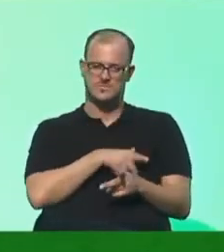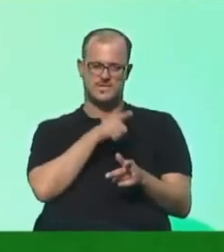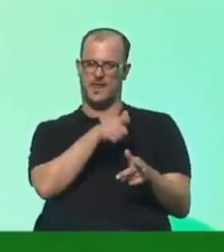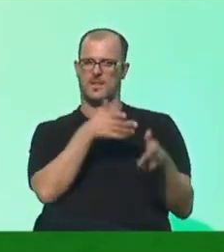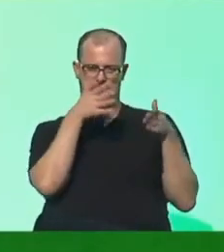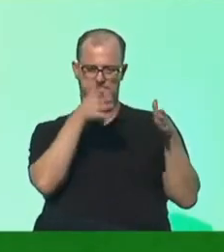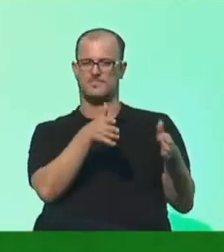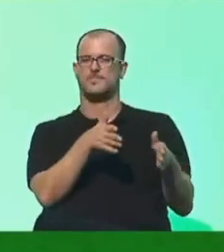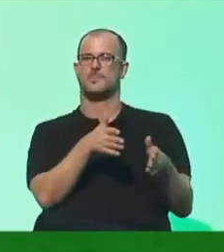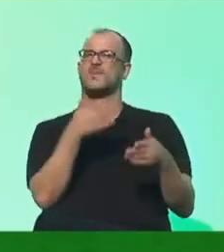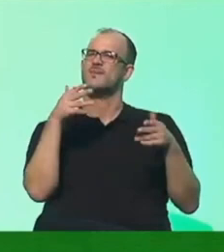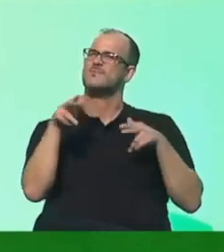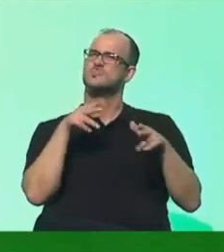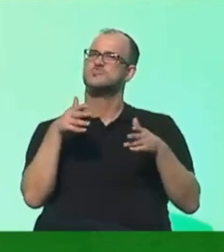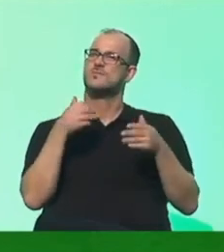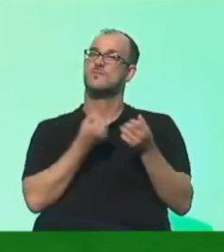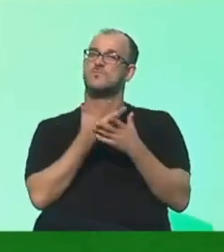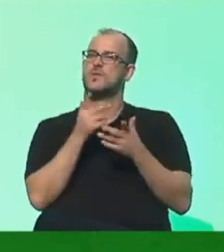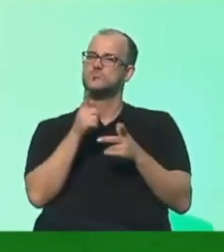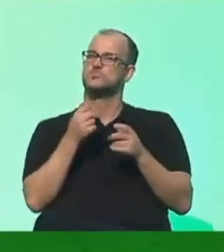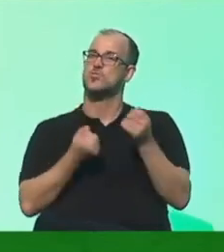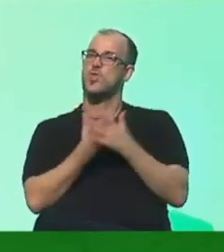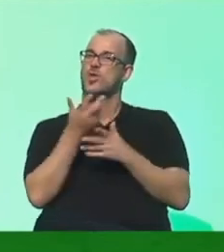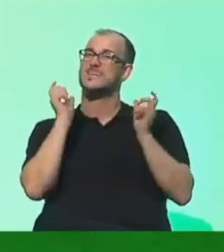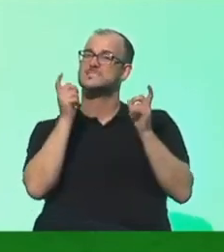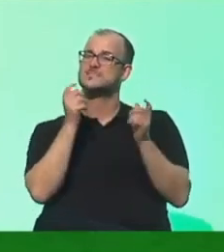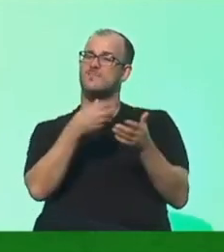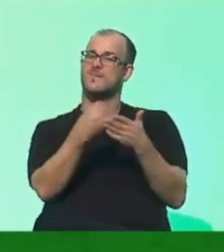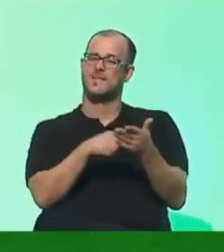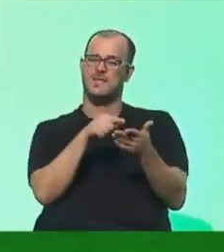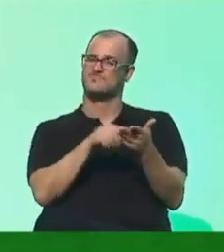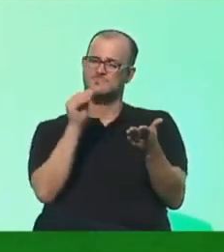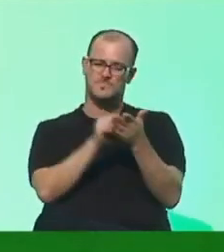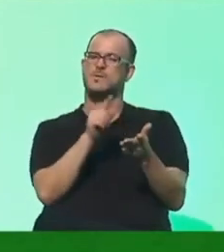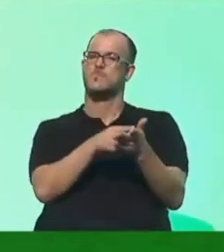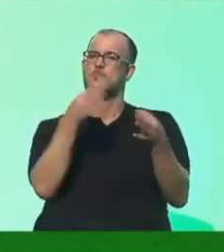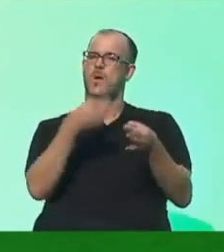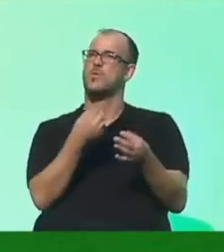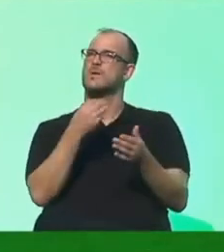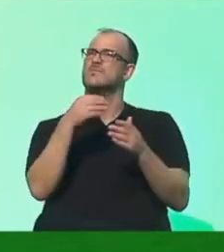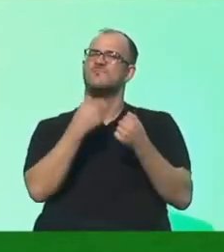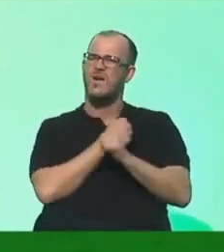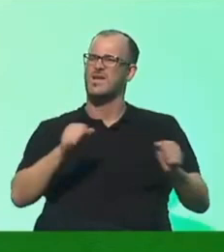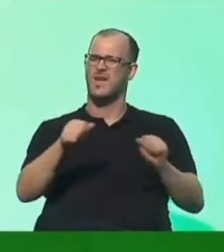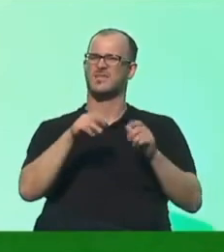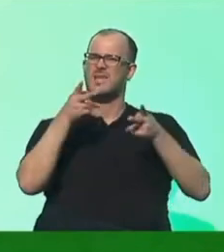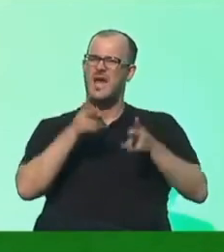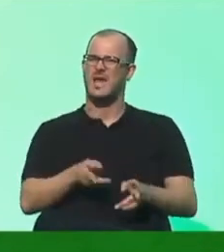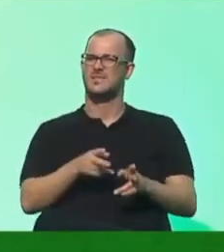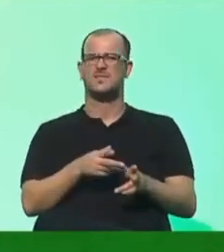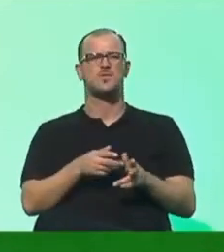Wirtschaftswunder muss sich ein neuer Gesellschaftsvertrag verstecken, einer, der Freiheit und Gerechtigkeit mitatmet. Sanierte